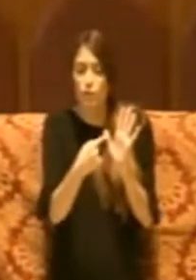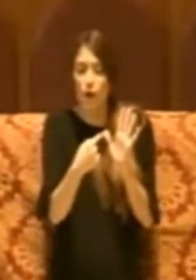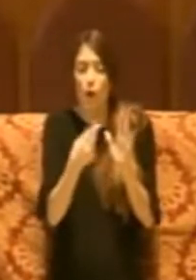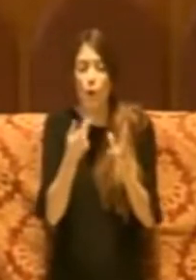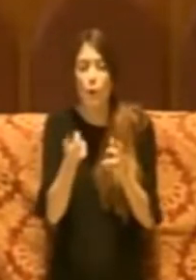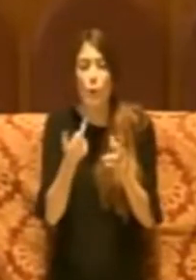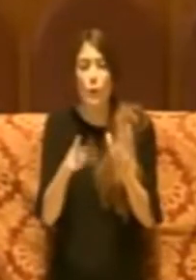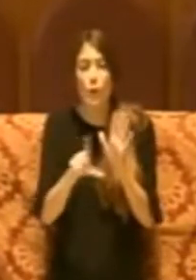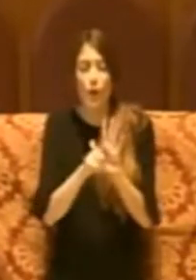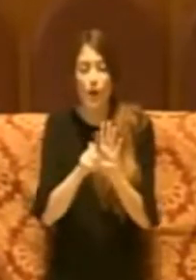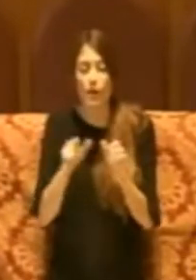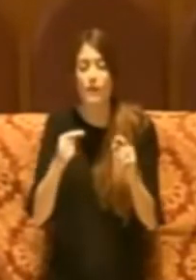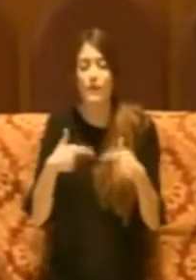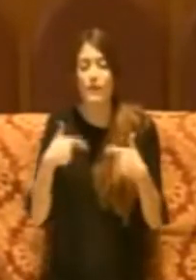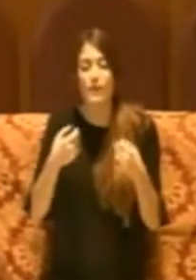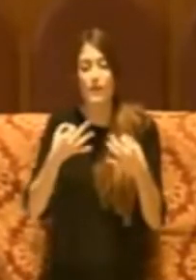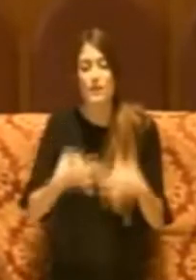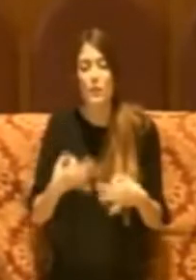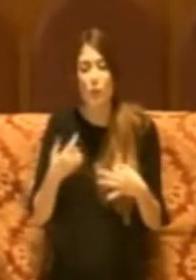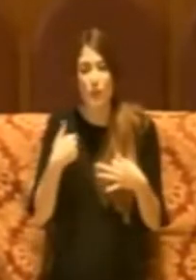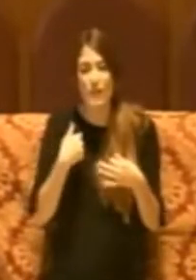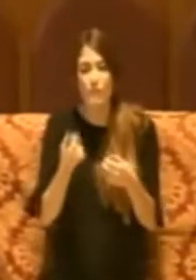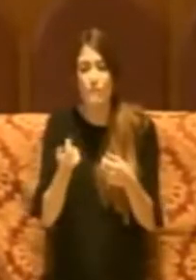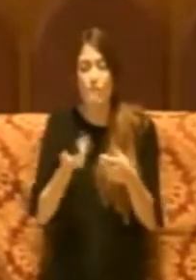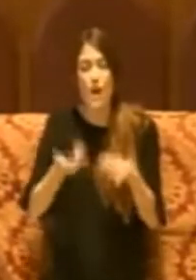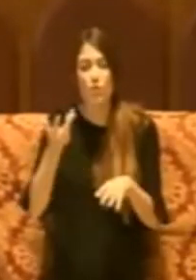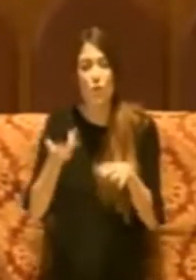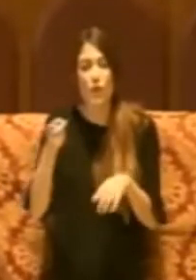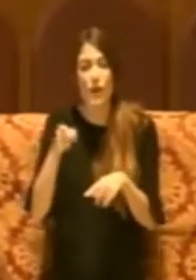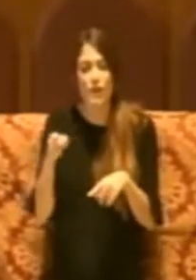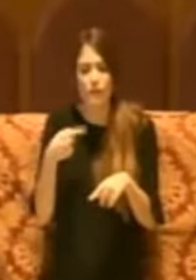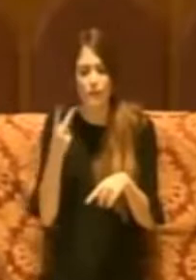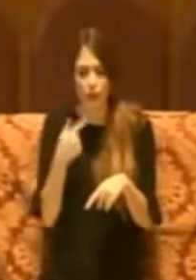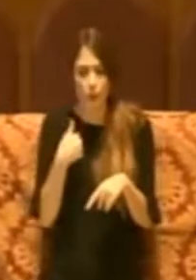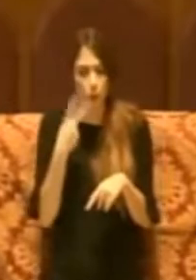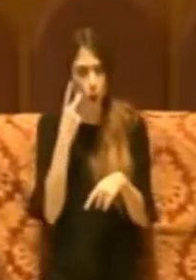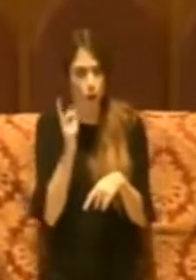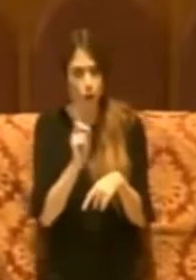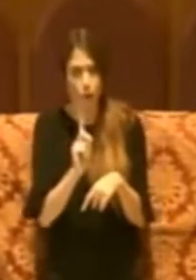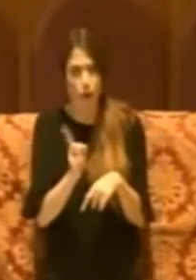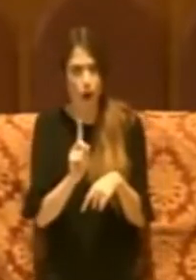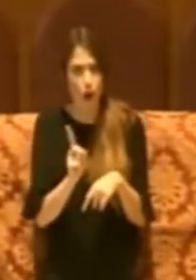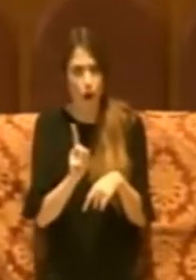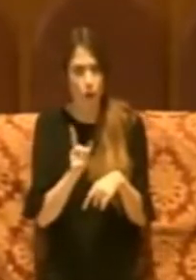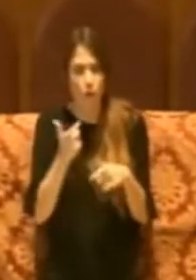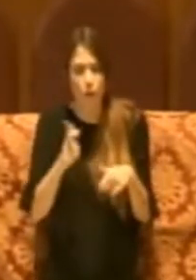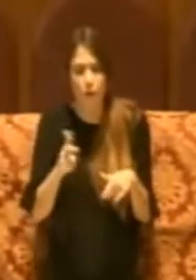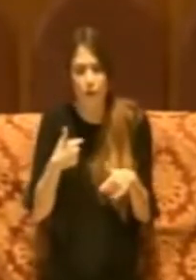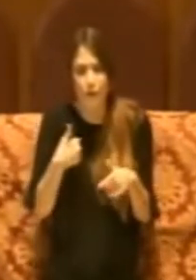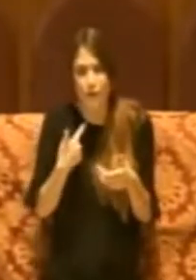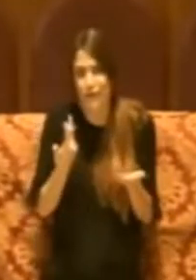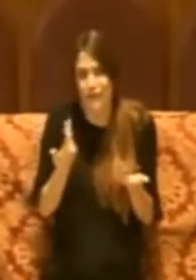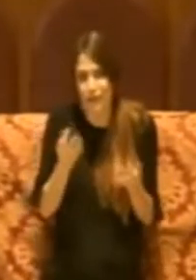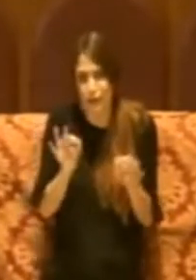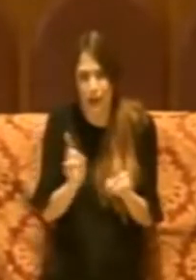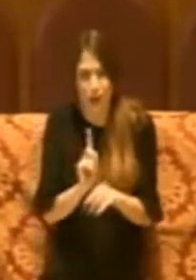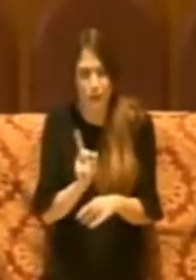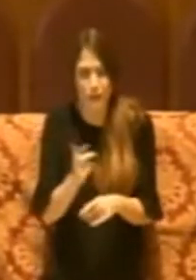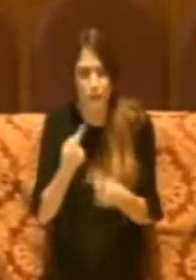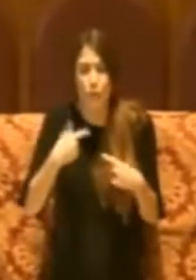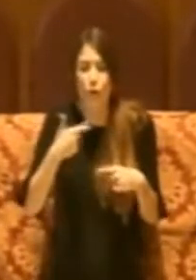legale doveva assicurare la maggioranza. Non l'ho trovato. Sa perché? Perché non è così. Sì, perché noi siamo 48